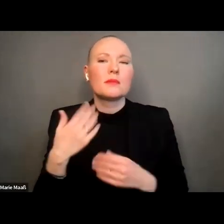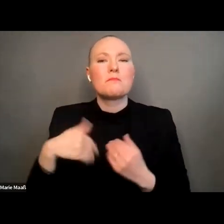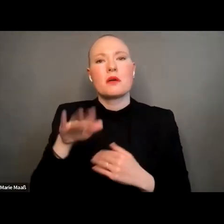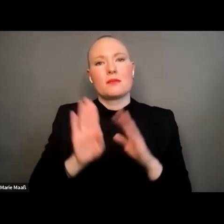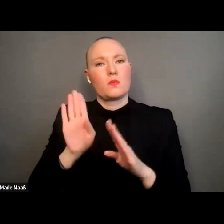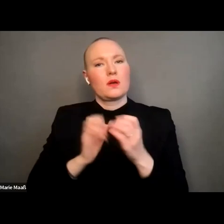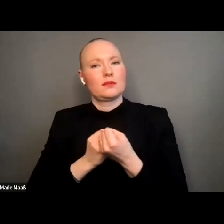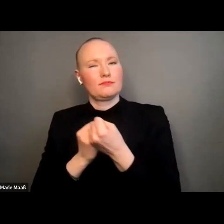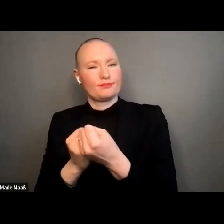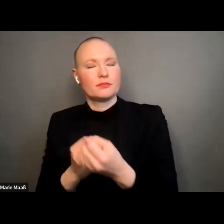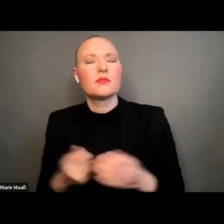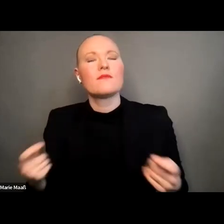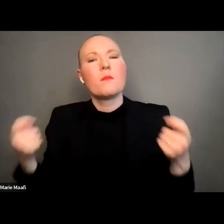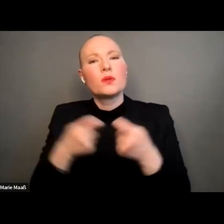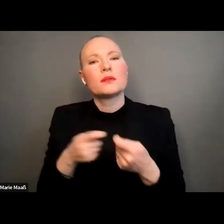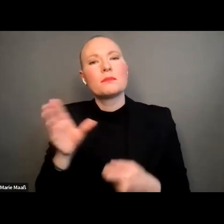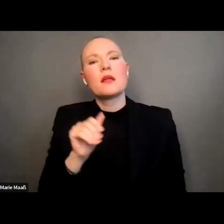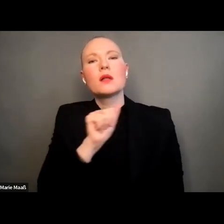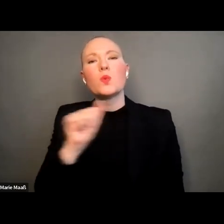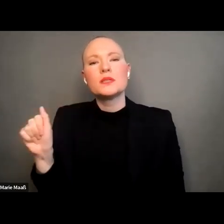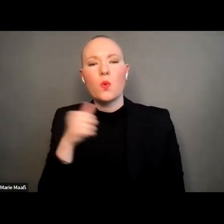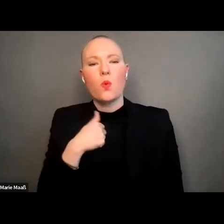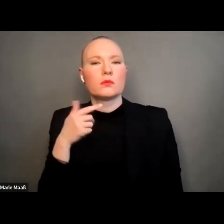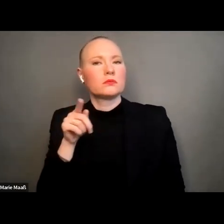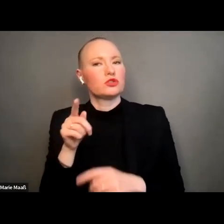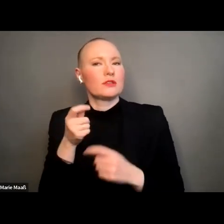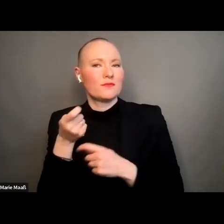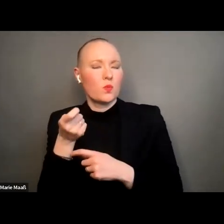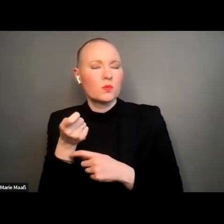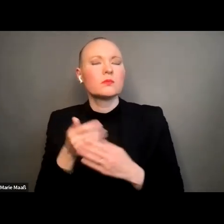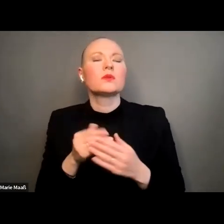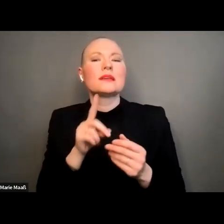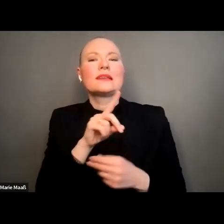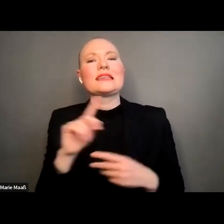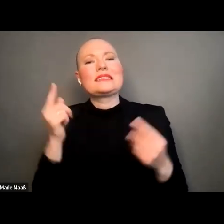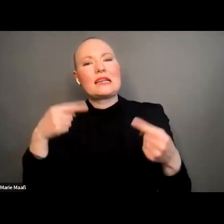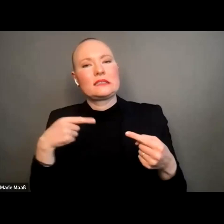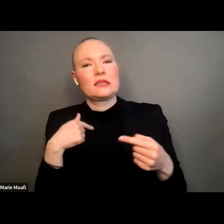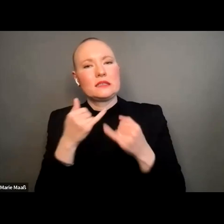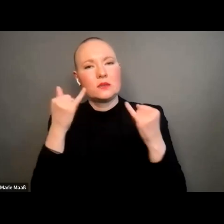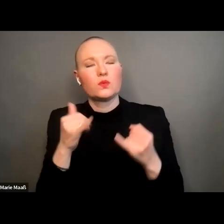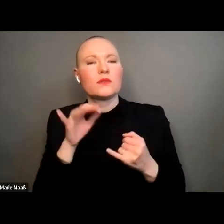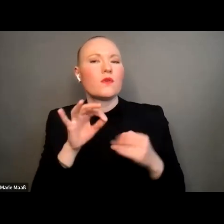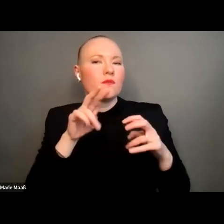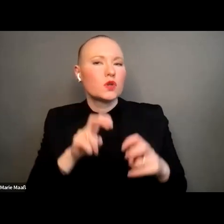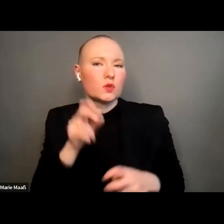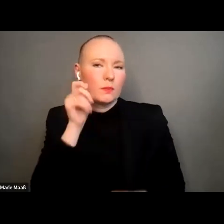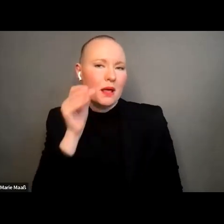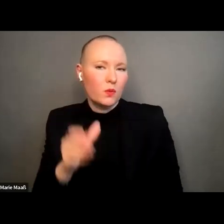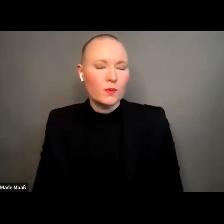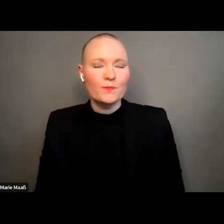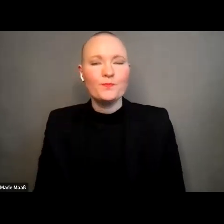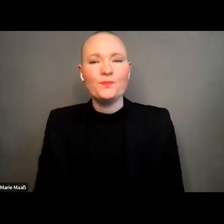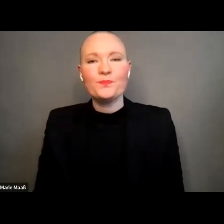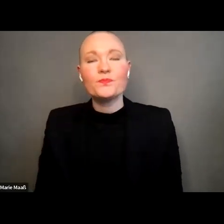stiftung und dissenz institut für bildung und forschung das